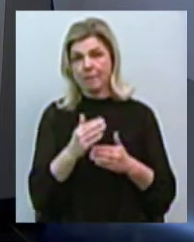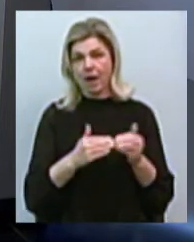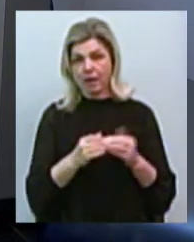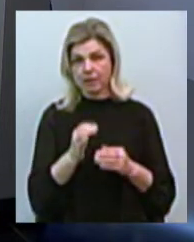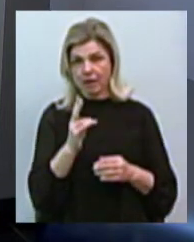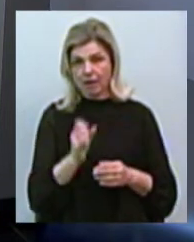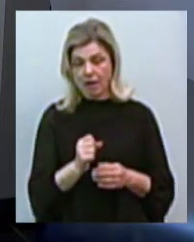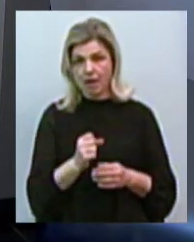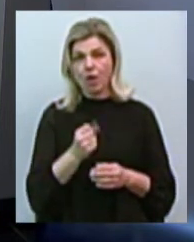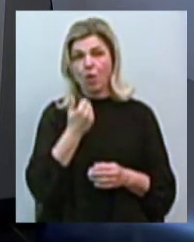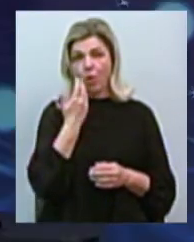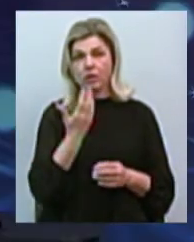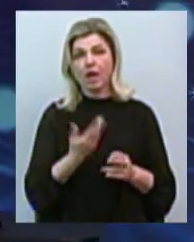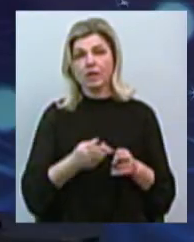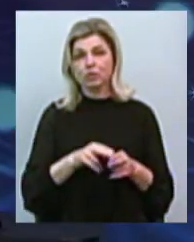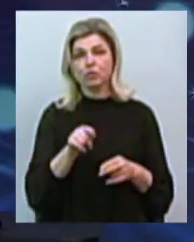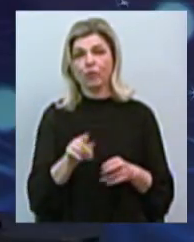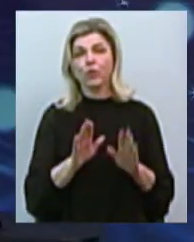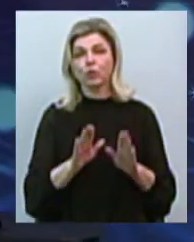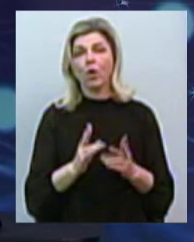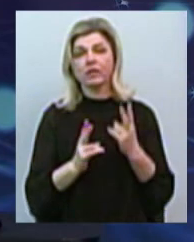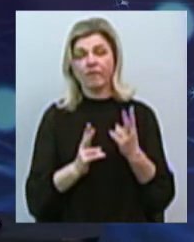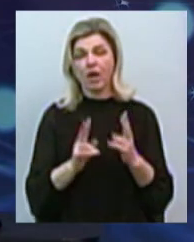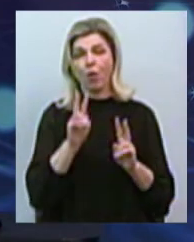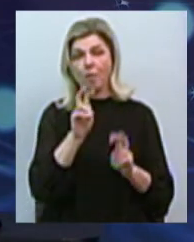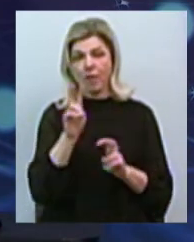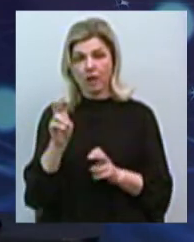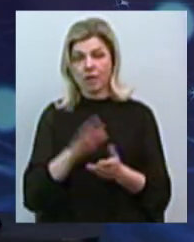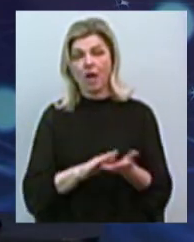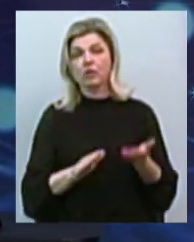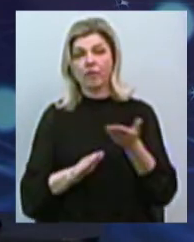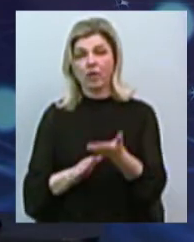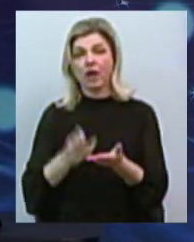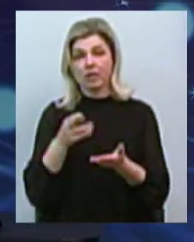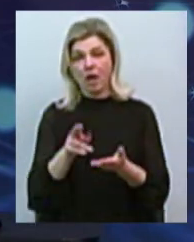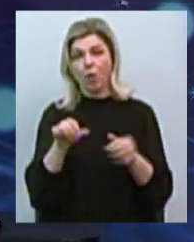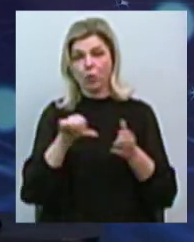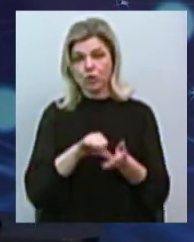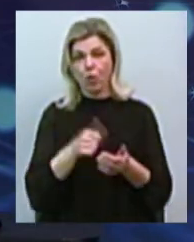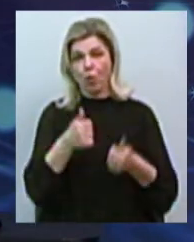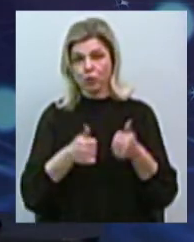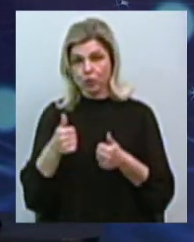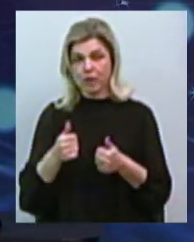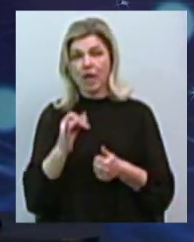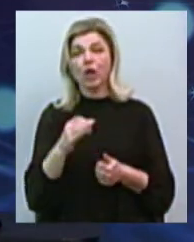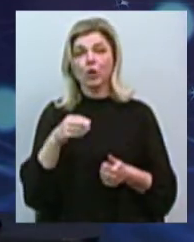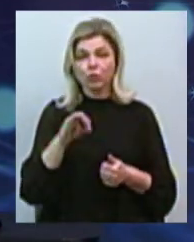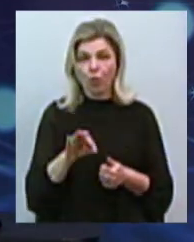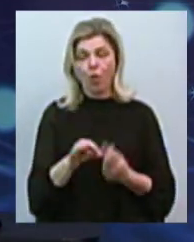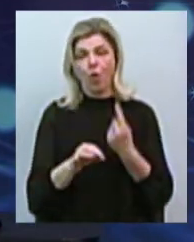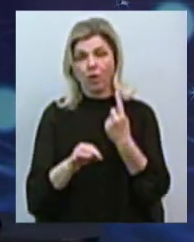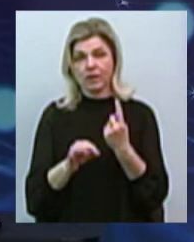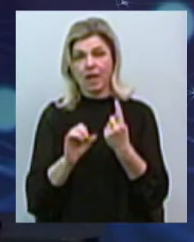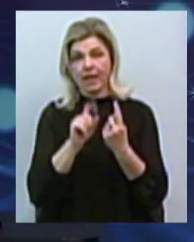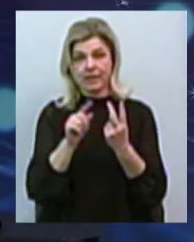всього лише дві компанії подали документи для участі у конкурсі, і то одна з них, ну, було